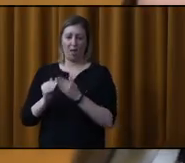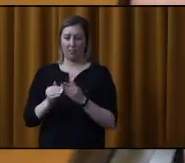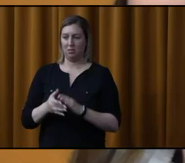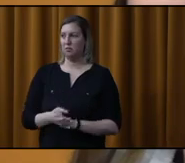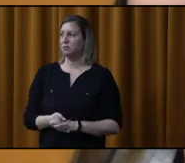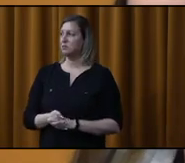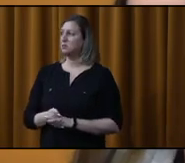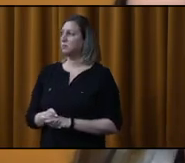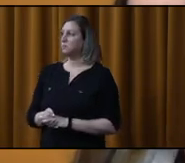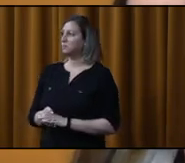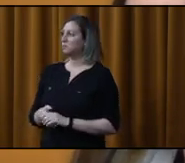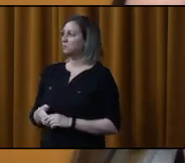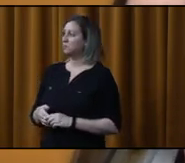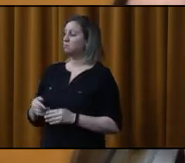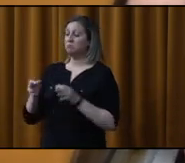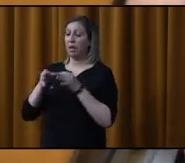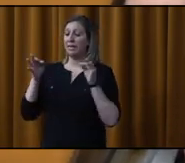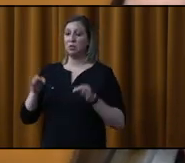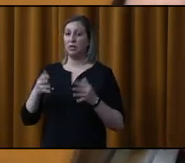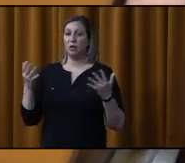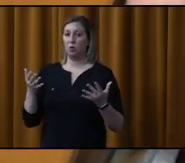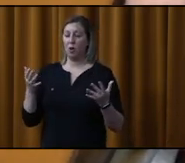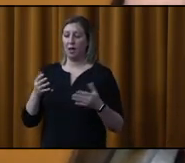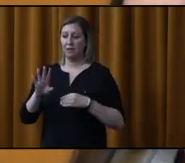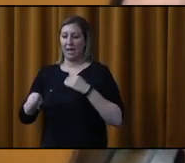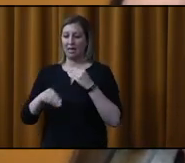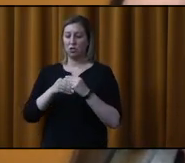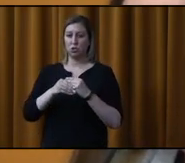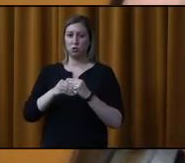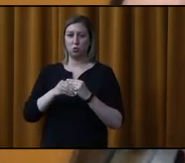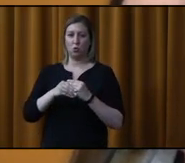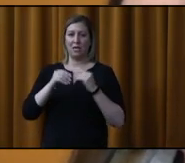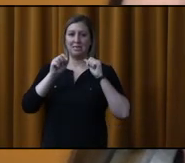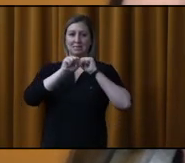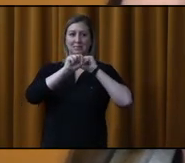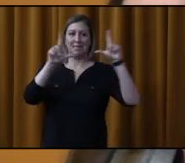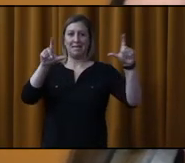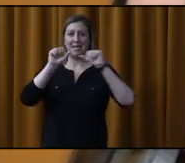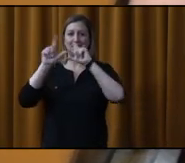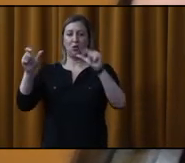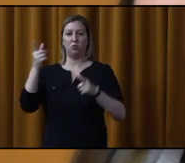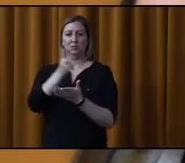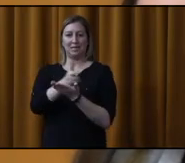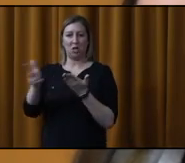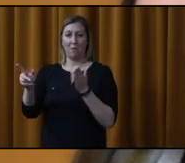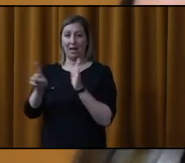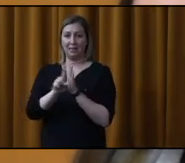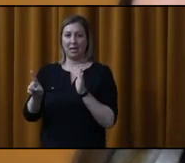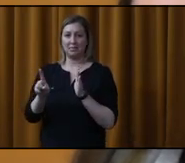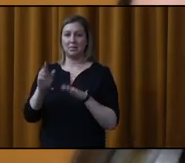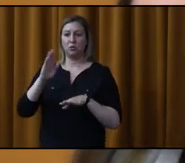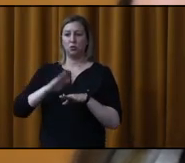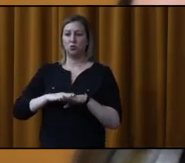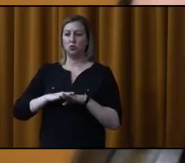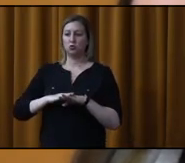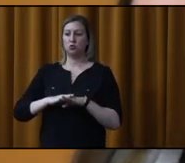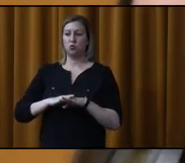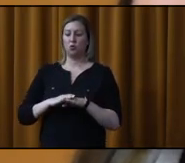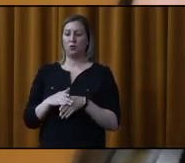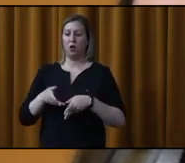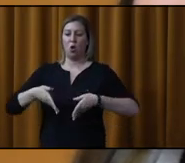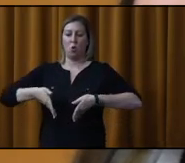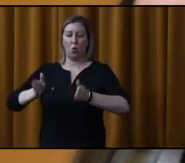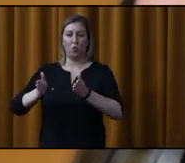Il sera ici résolu de décréter l'ajout d'une signalisation de stationnement interdit en tout temps sur le côté impaire des rues